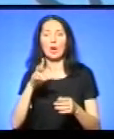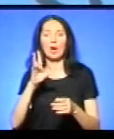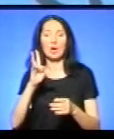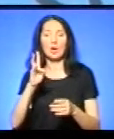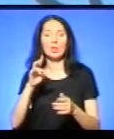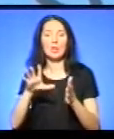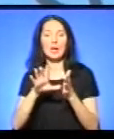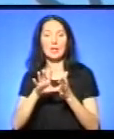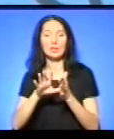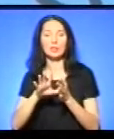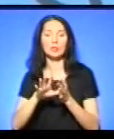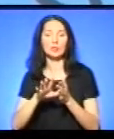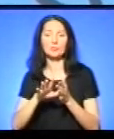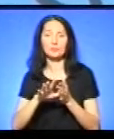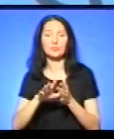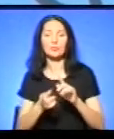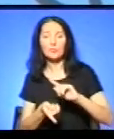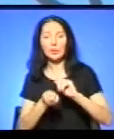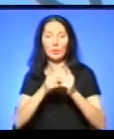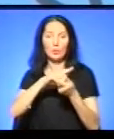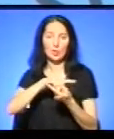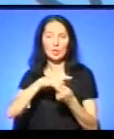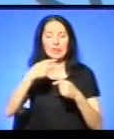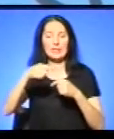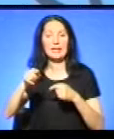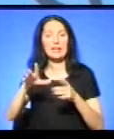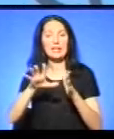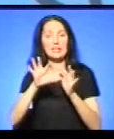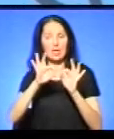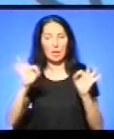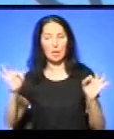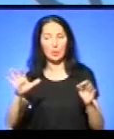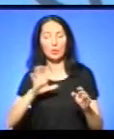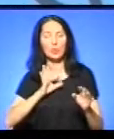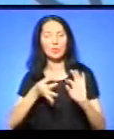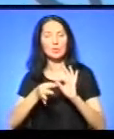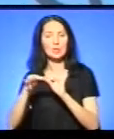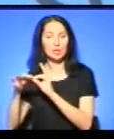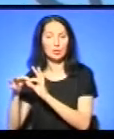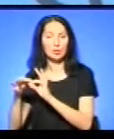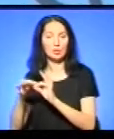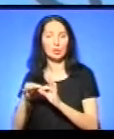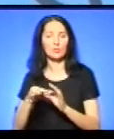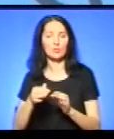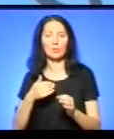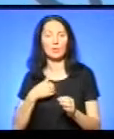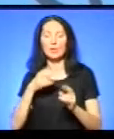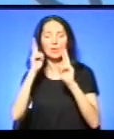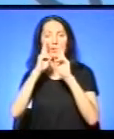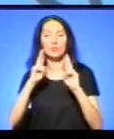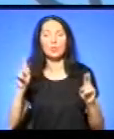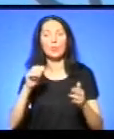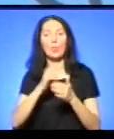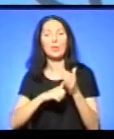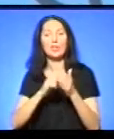кабеля перенести на інший кабель. Були якісь складнощі, то ми, якого роду складнощі, її невідомо. Причина,